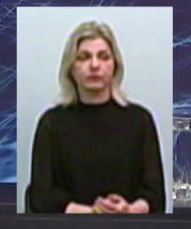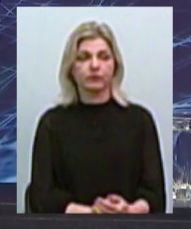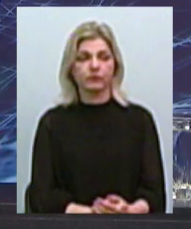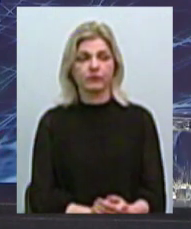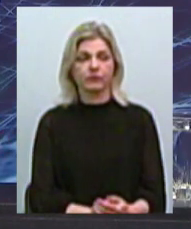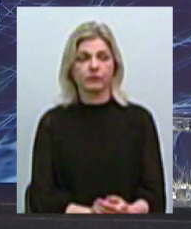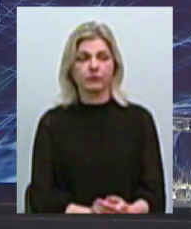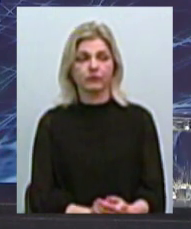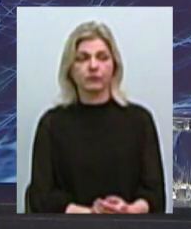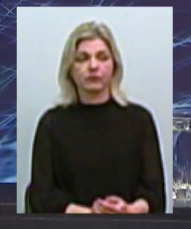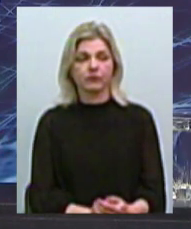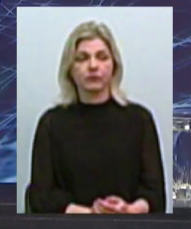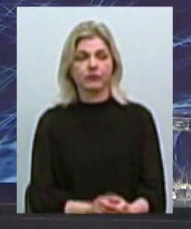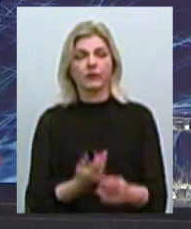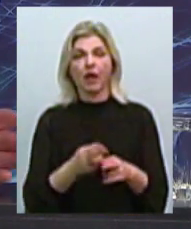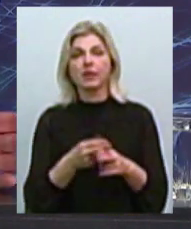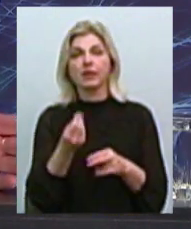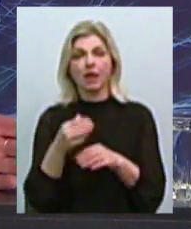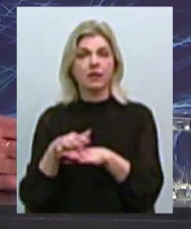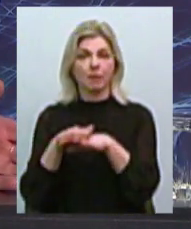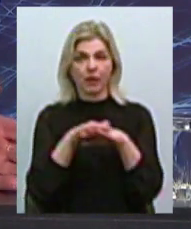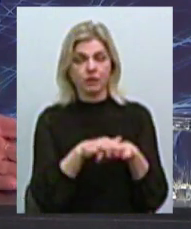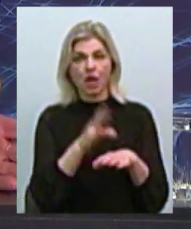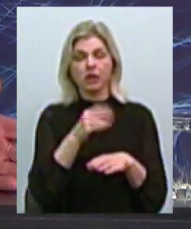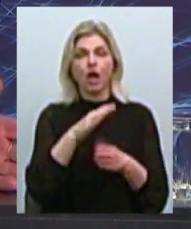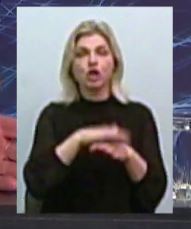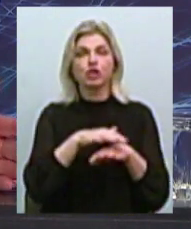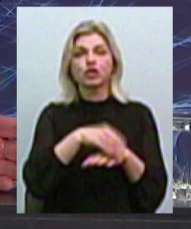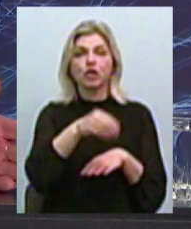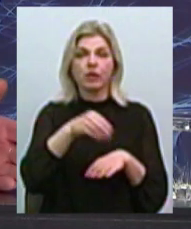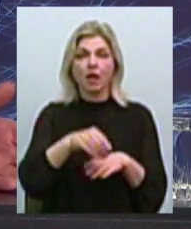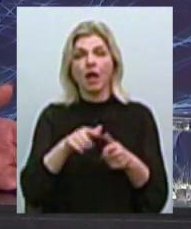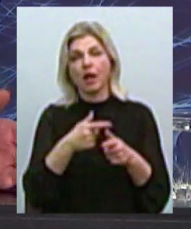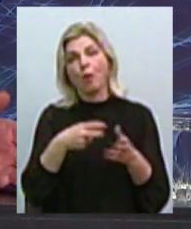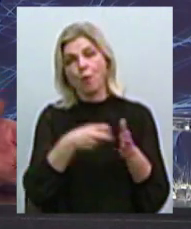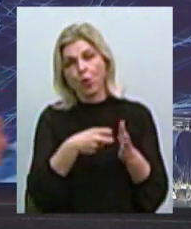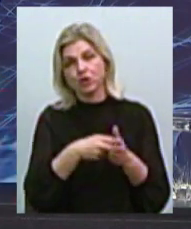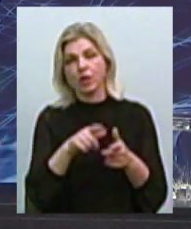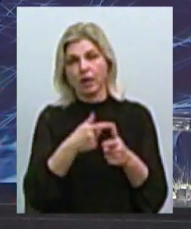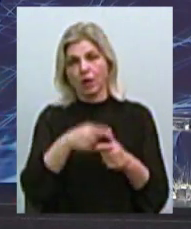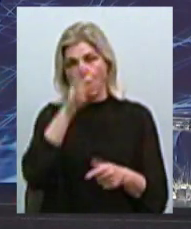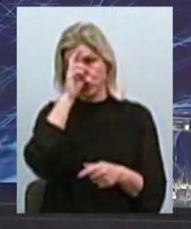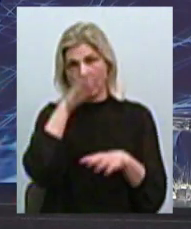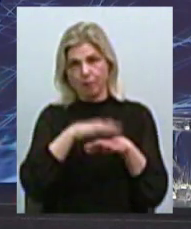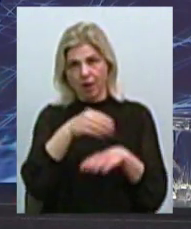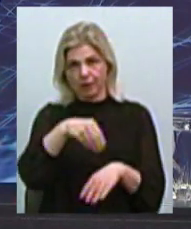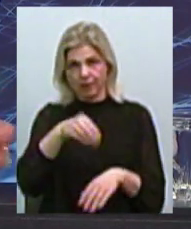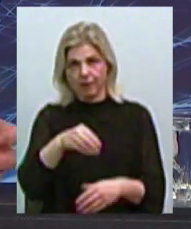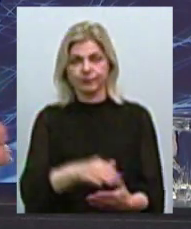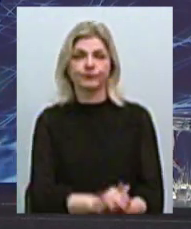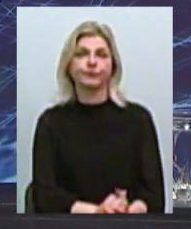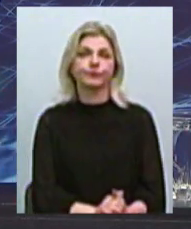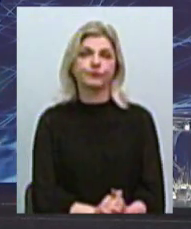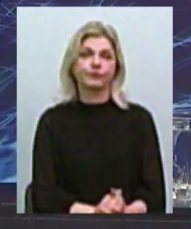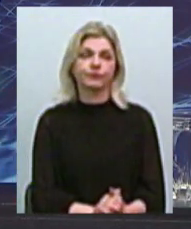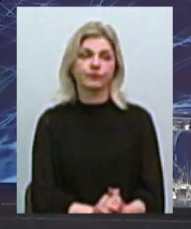перечисляет эти деньги на расчетные счета людей, то ли на почте, то ли в банке, в любом,